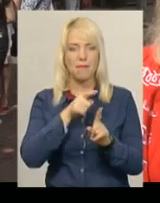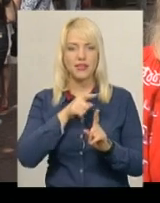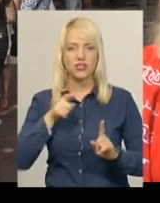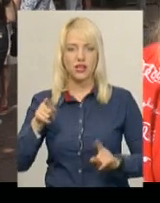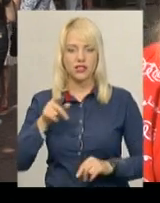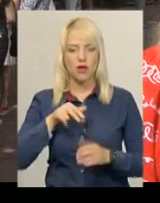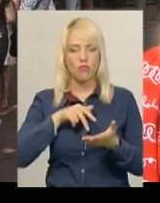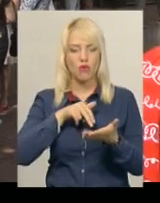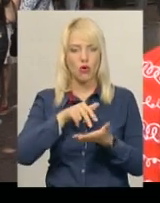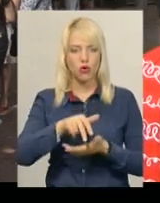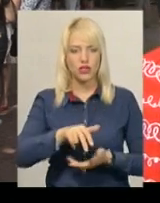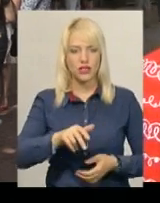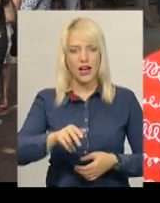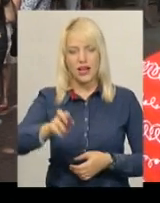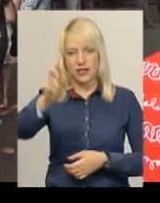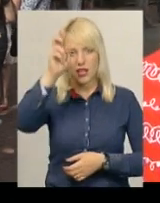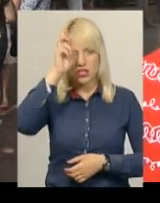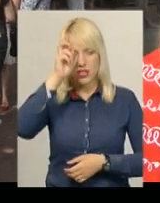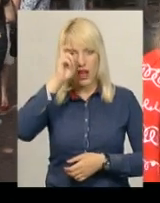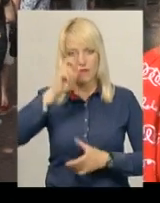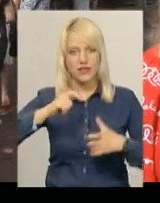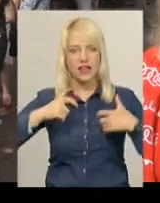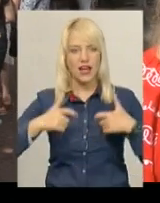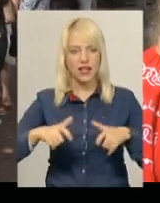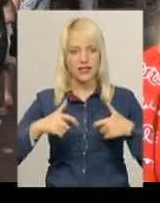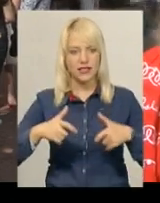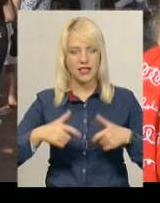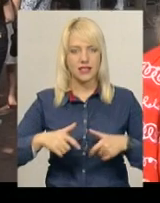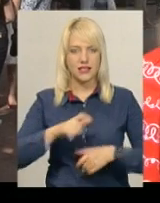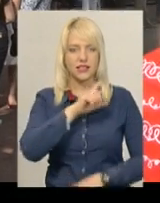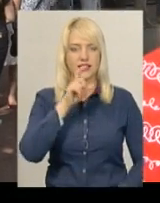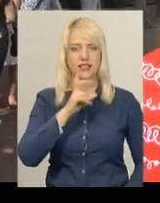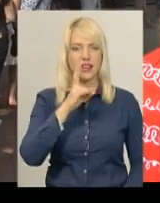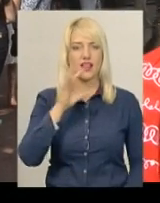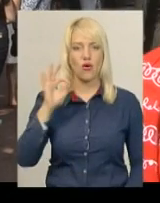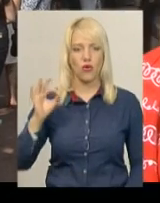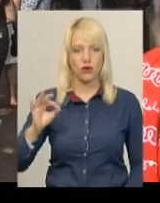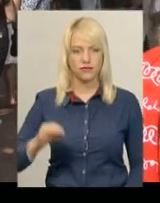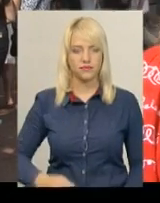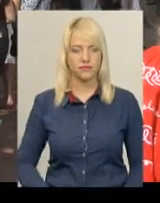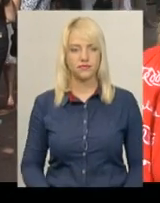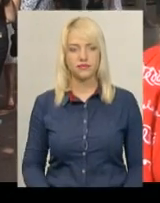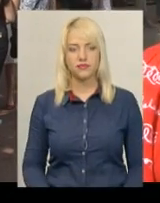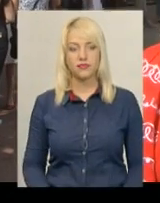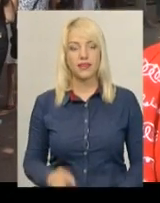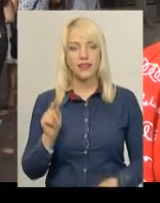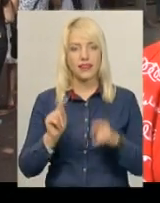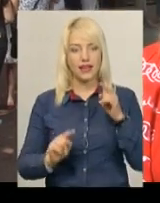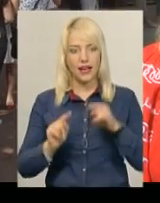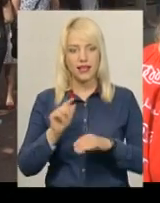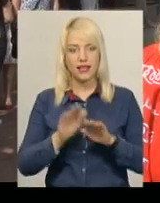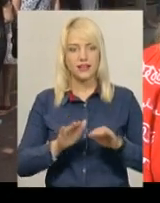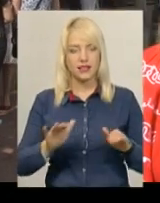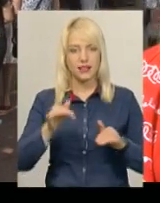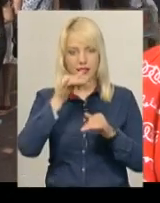проходження державної підсумкової тестації у формі зовнішнього незалежного оцінювання. Деякі діти не